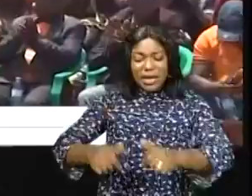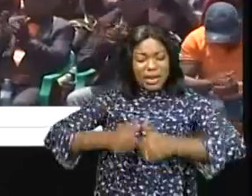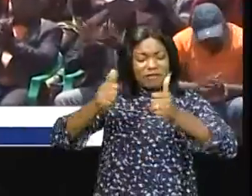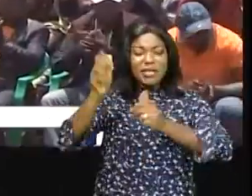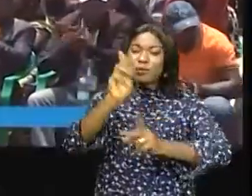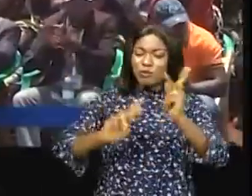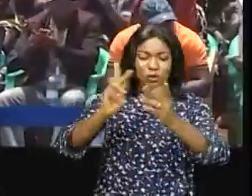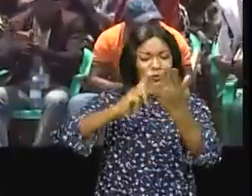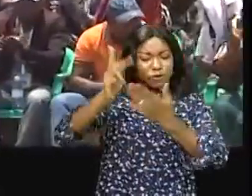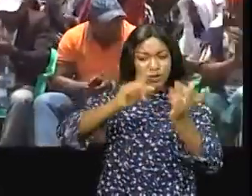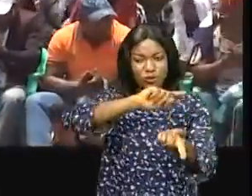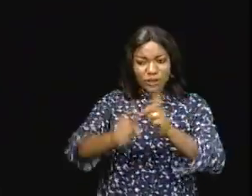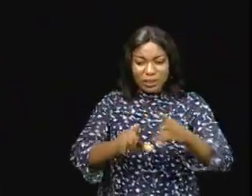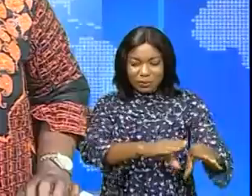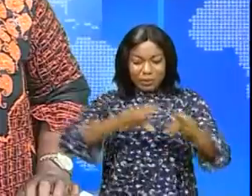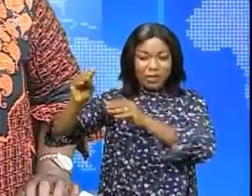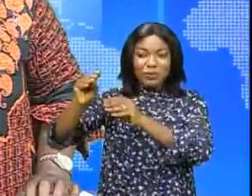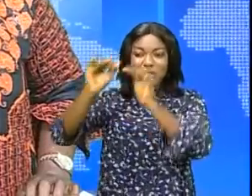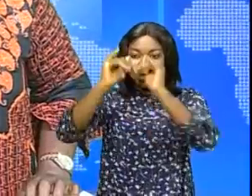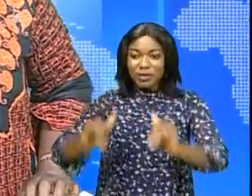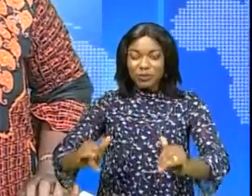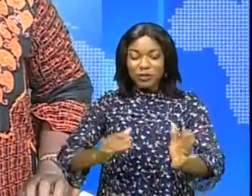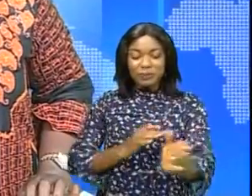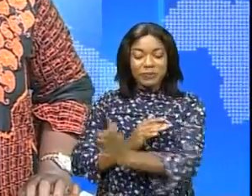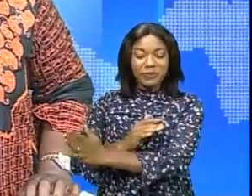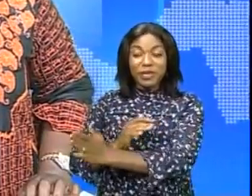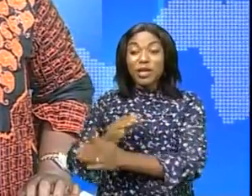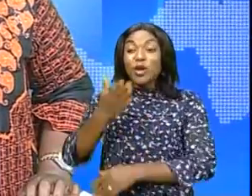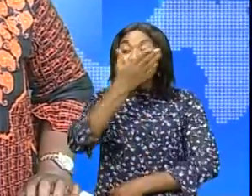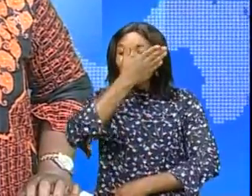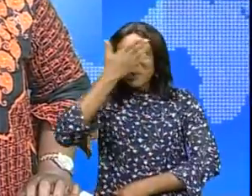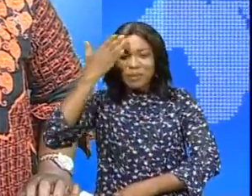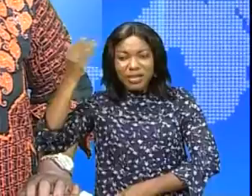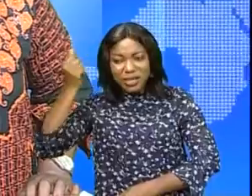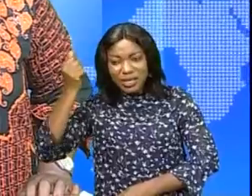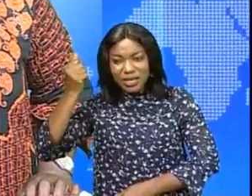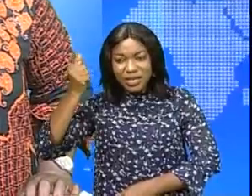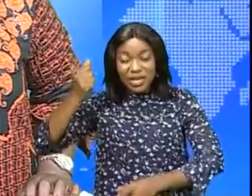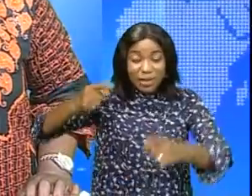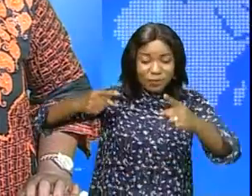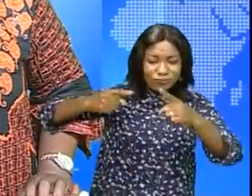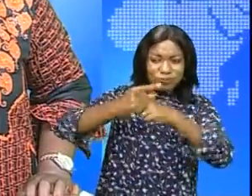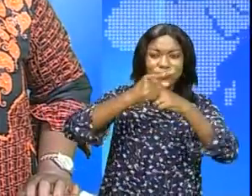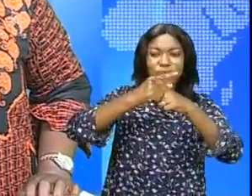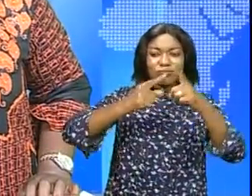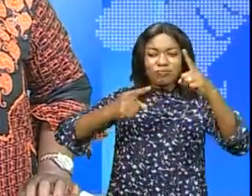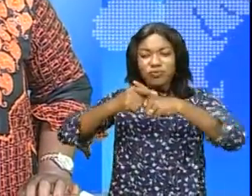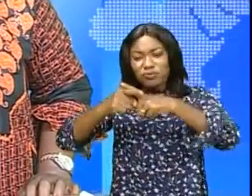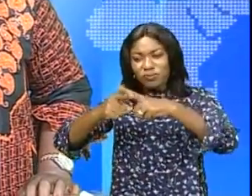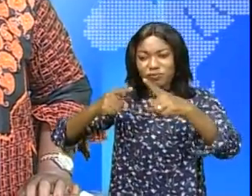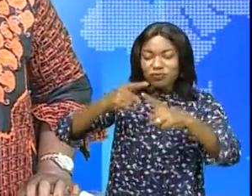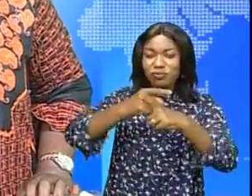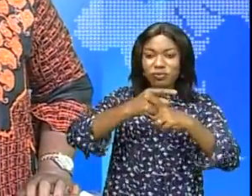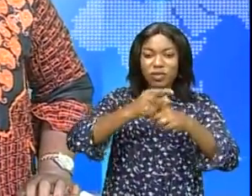vaste projet transgénérationnel. Il faut oublier la bagarre qu'il y eu entre les pigmets de Moncoteau dans la province de la